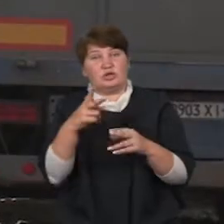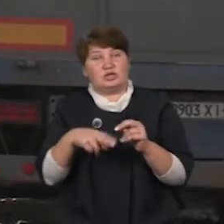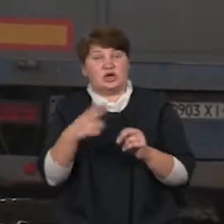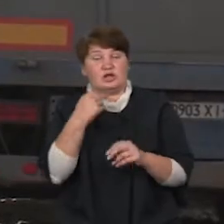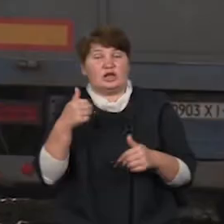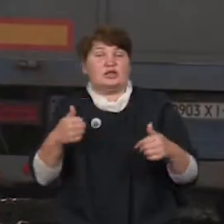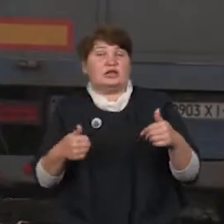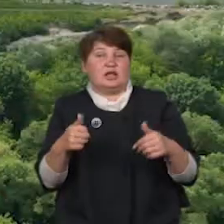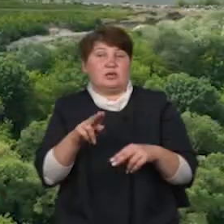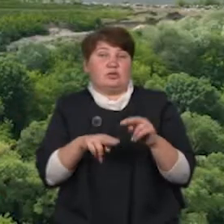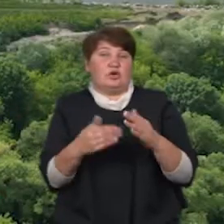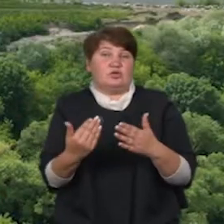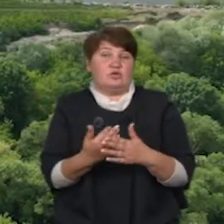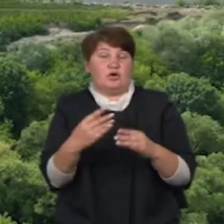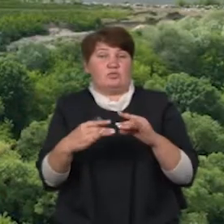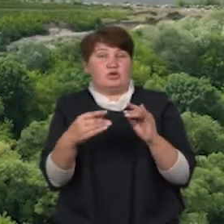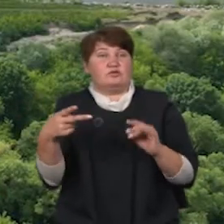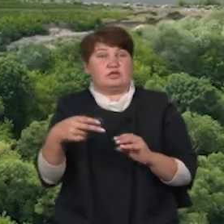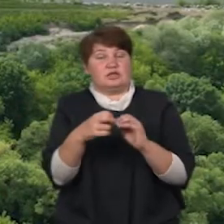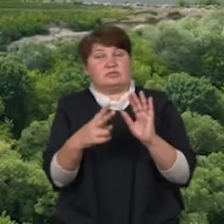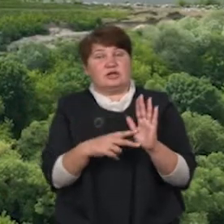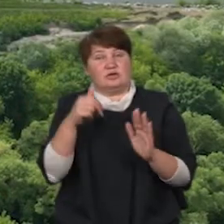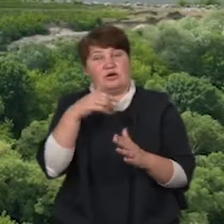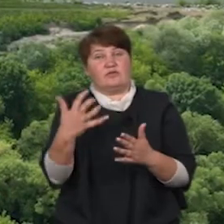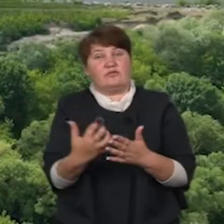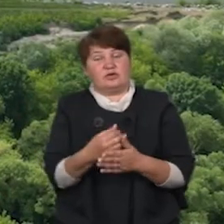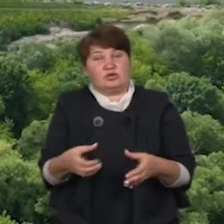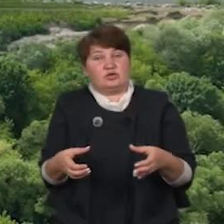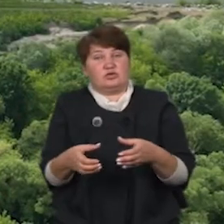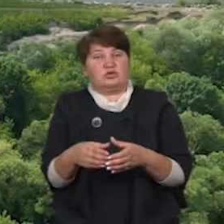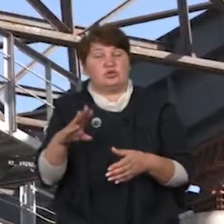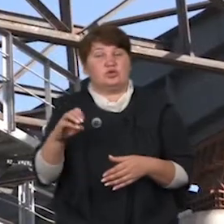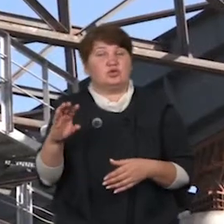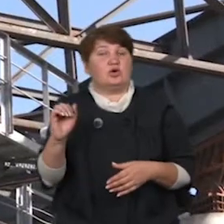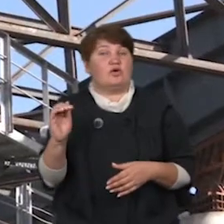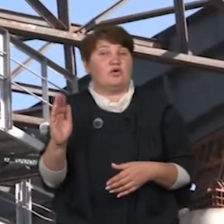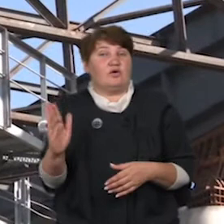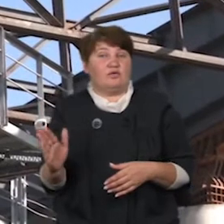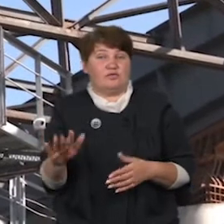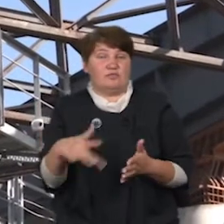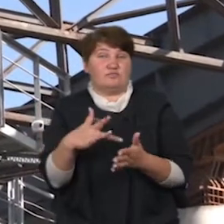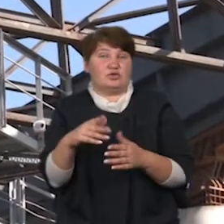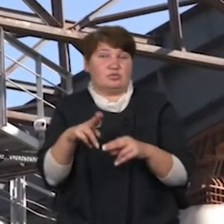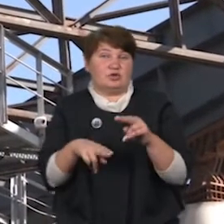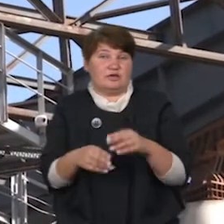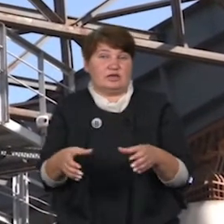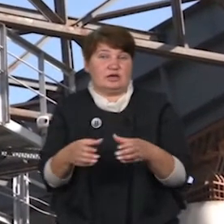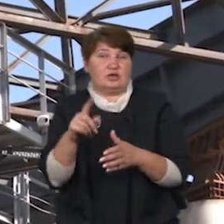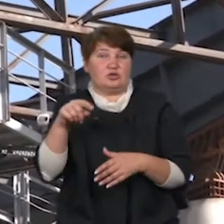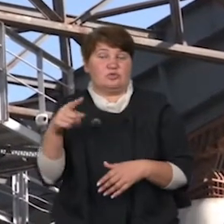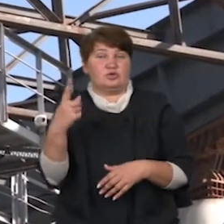на будівництво нового моста у 2017 році виграло товариство з обмеженою відповідальністю містобудівельний загін номер 112.